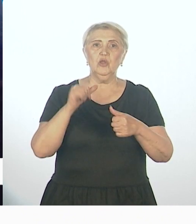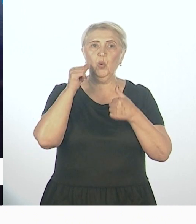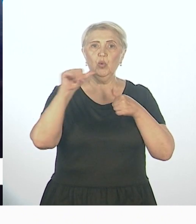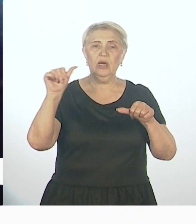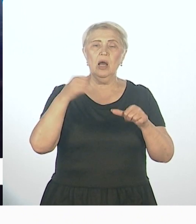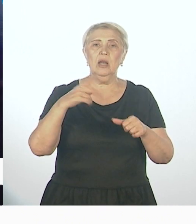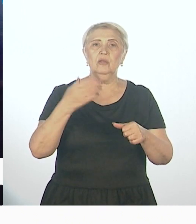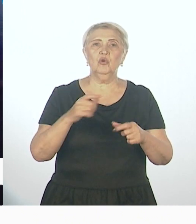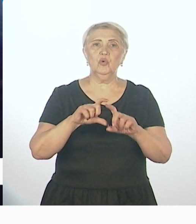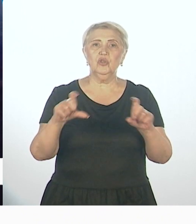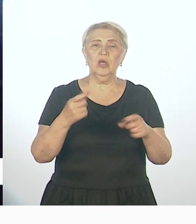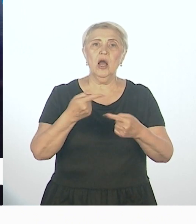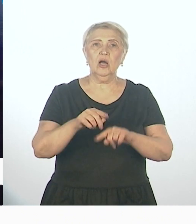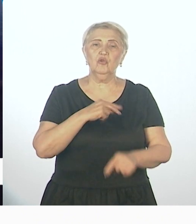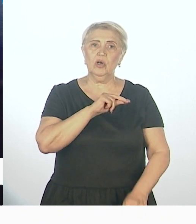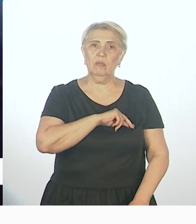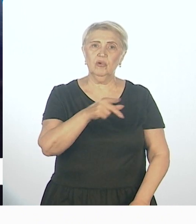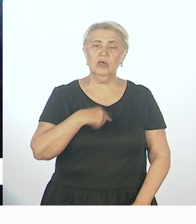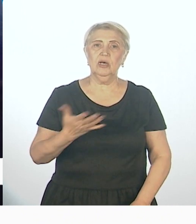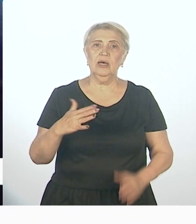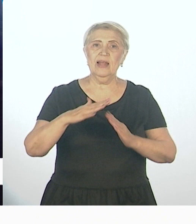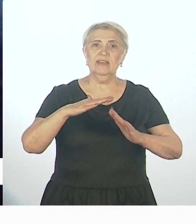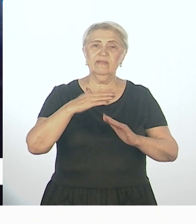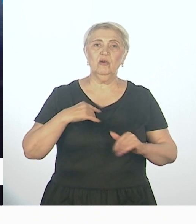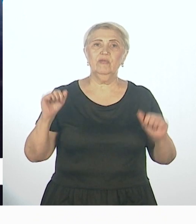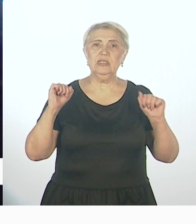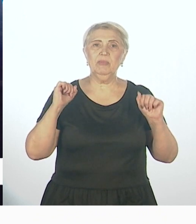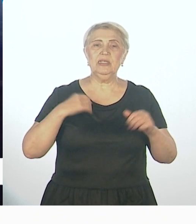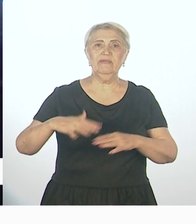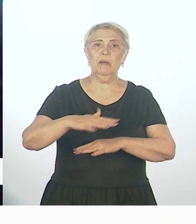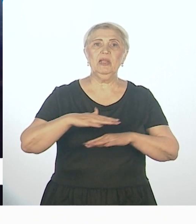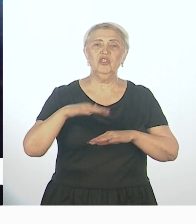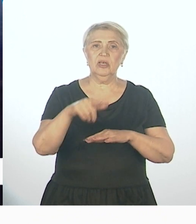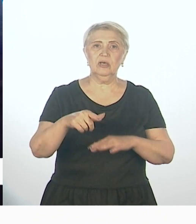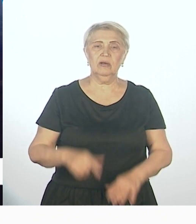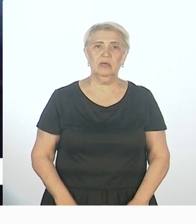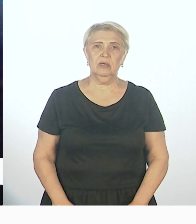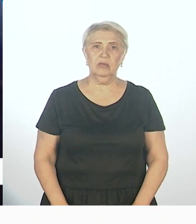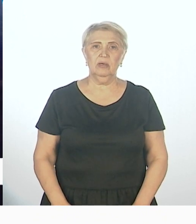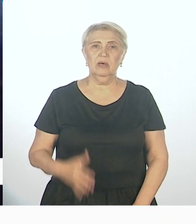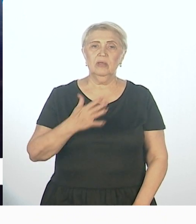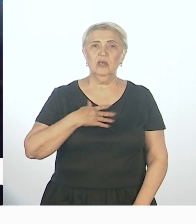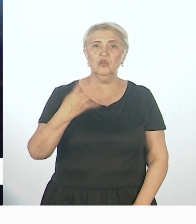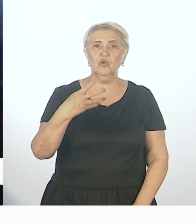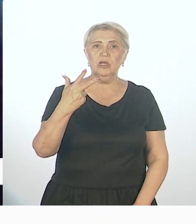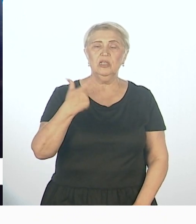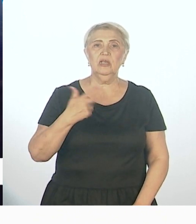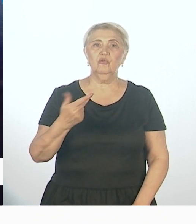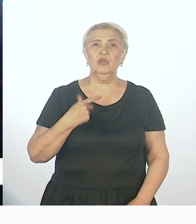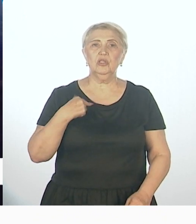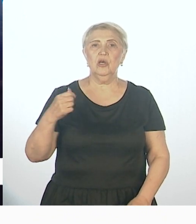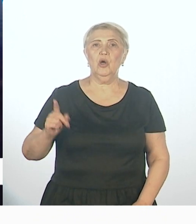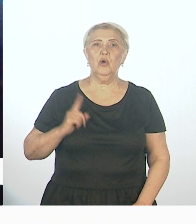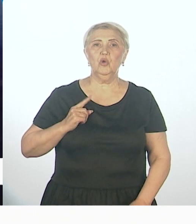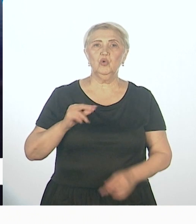которые работают на дворовых спортивных площадках. У нас 43 инструктора-методиста, которые